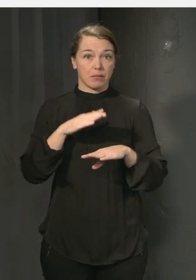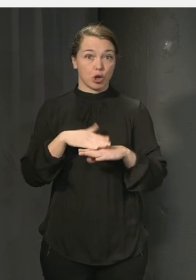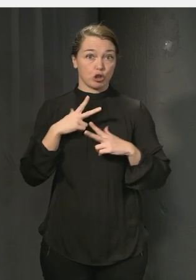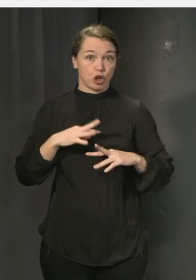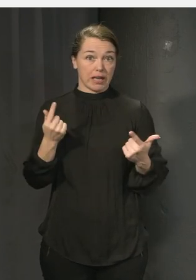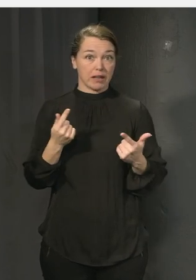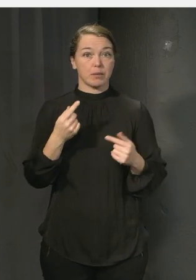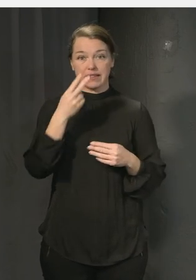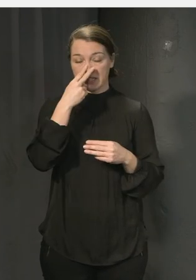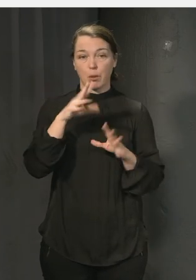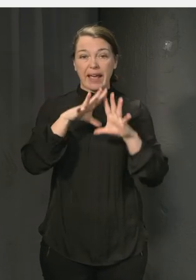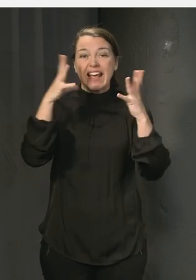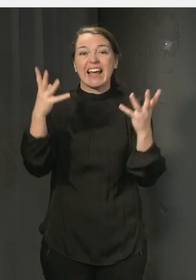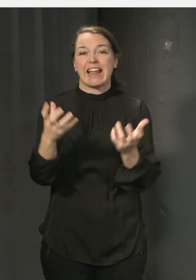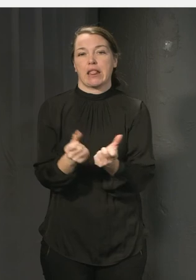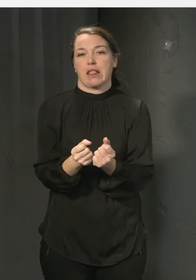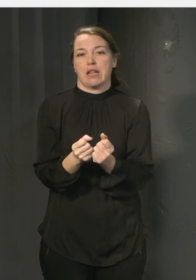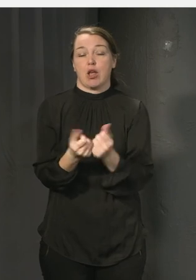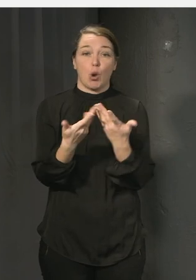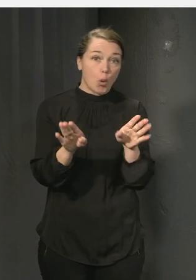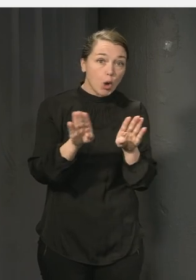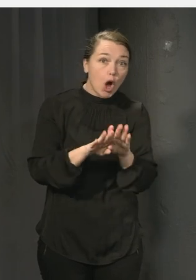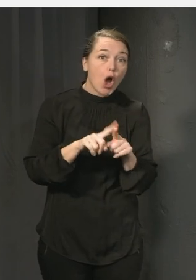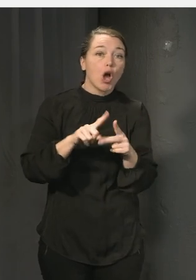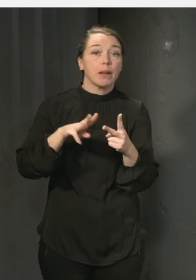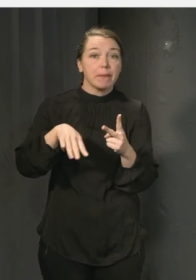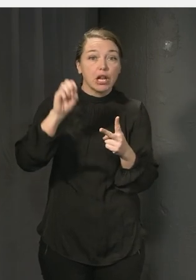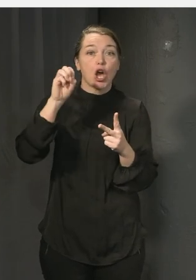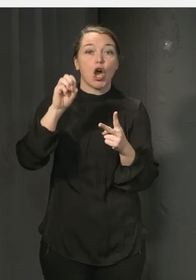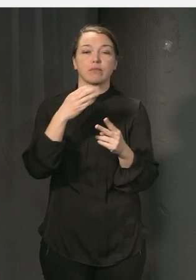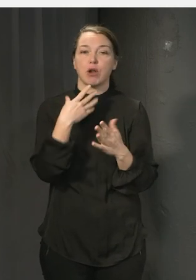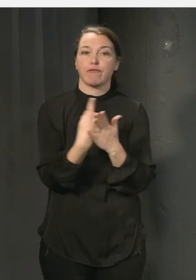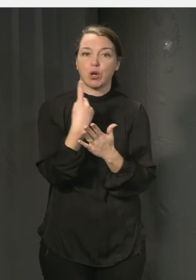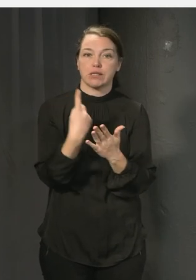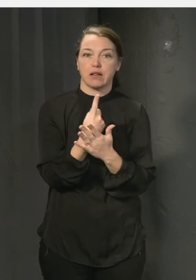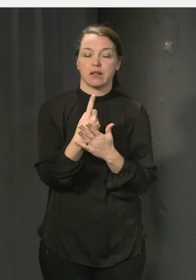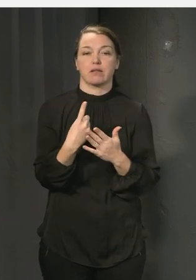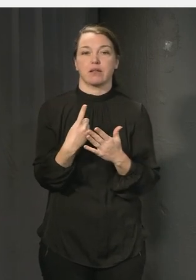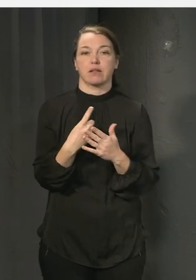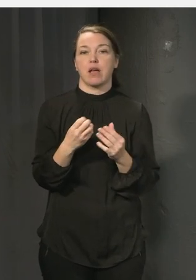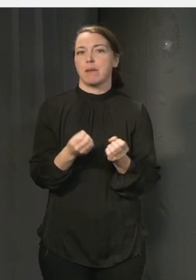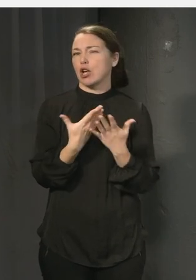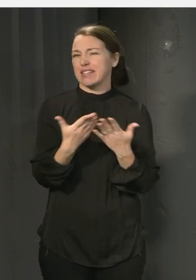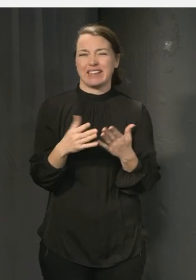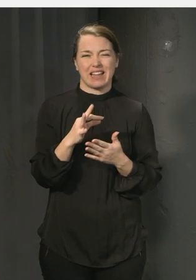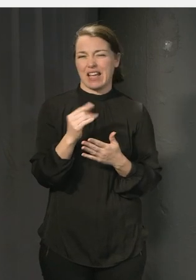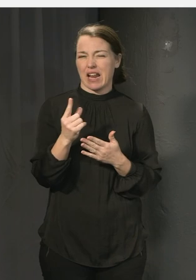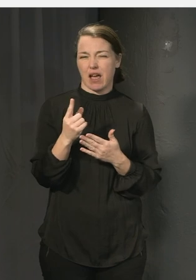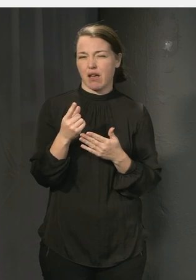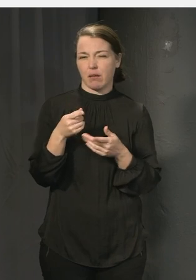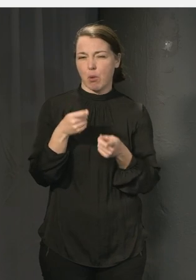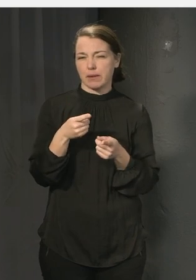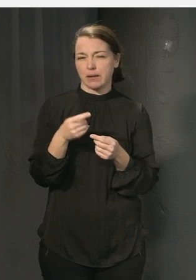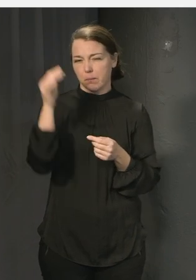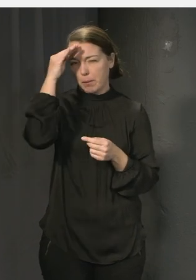lokaler och liksom miljöer är en förutsättning men löser inte problem det krävs liksom mer och